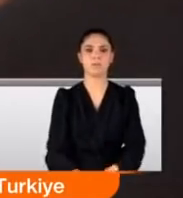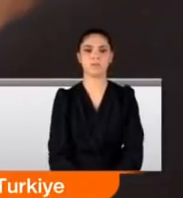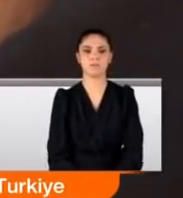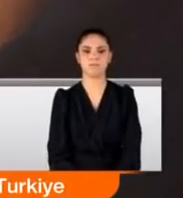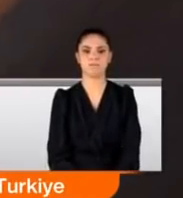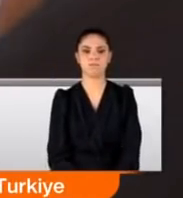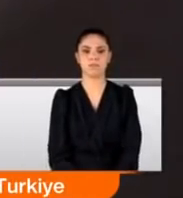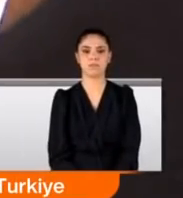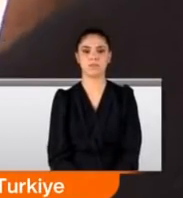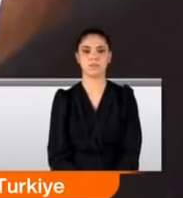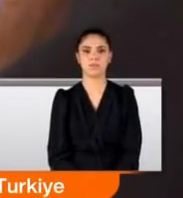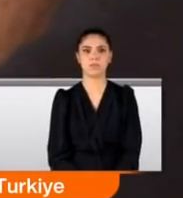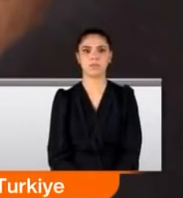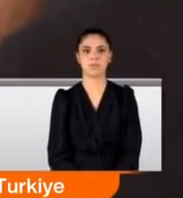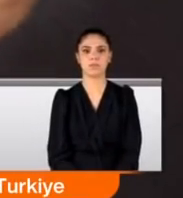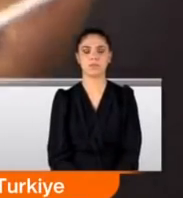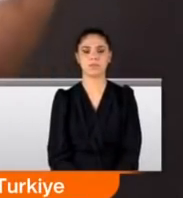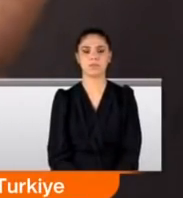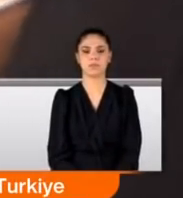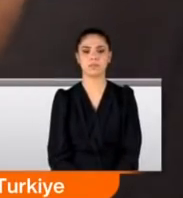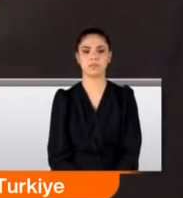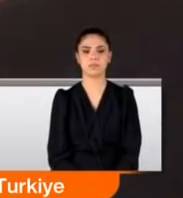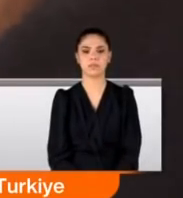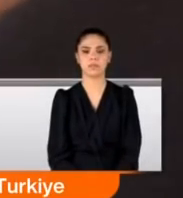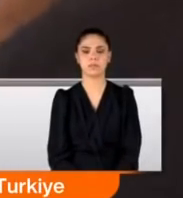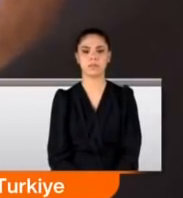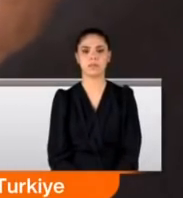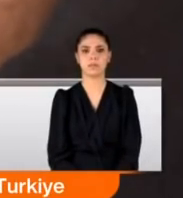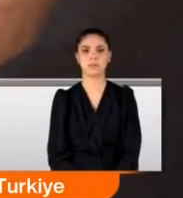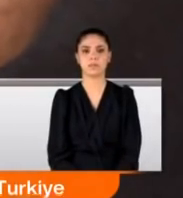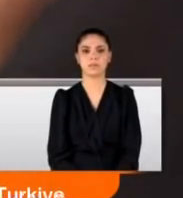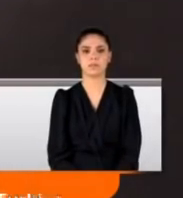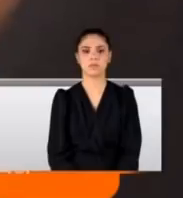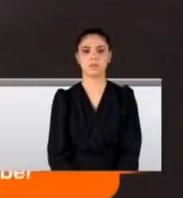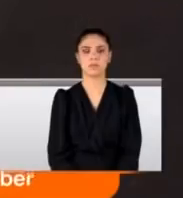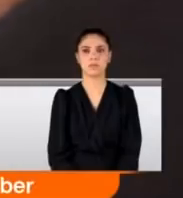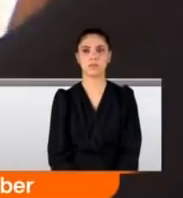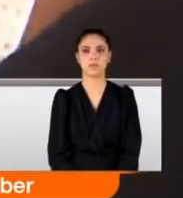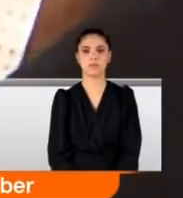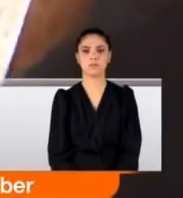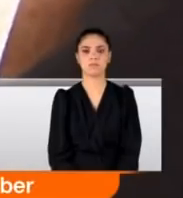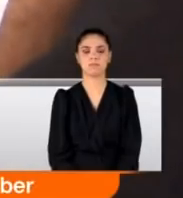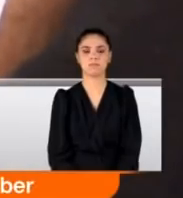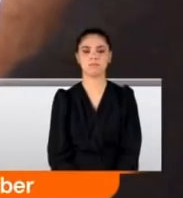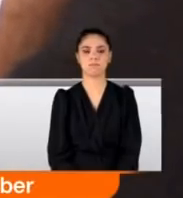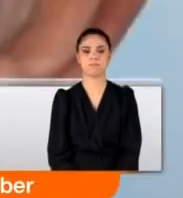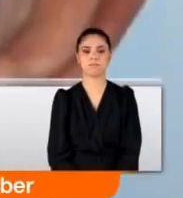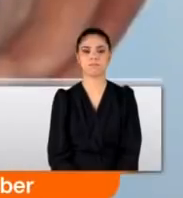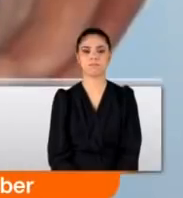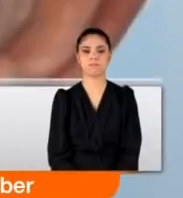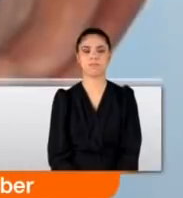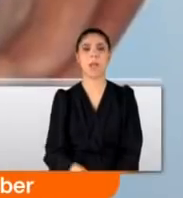Nasıl boğazlarına gitti çok merak ediyorum. O gece acaba onlar rüya gördü mü? Yastığa nasıl başını rahat koyduğu insanlar.